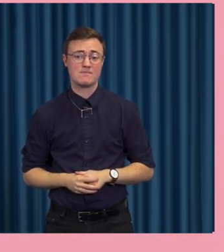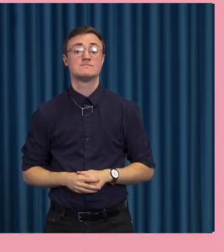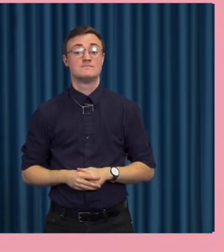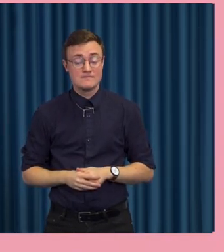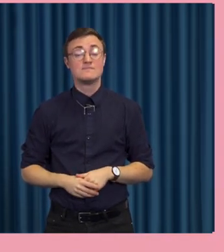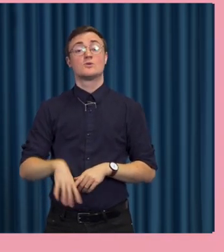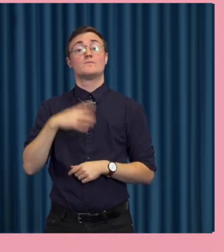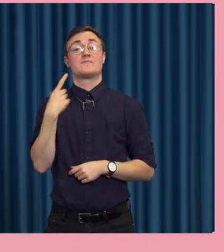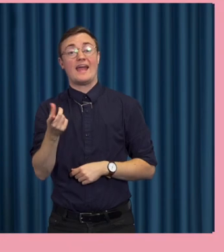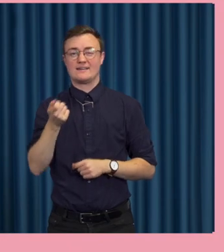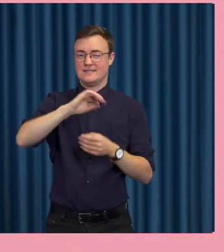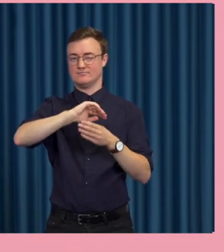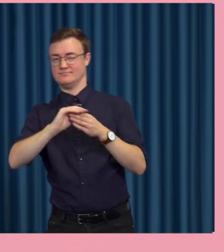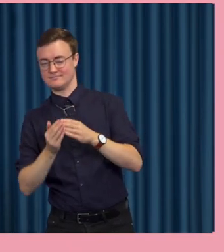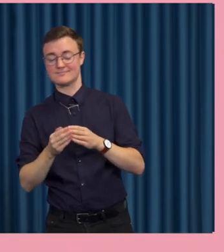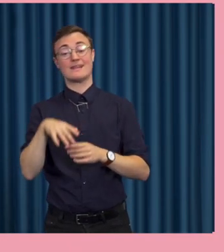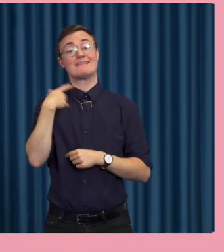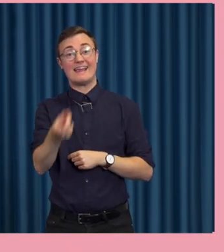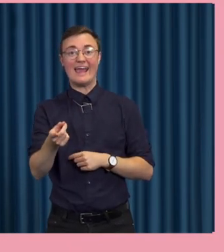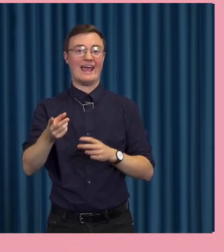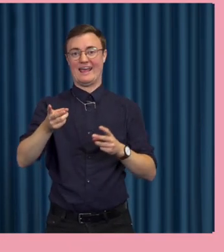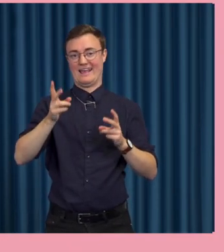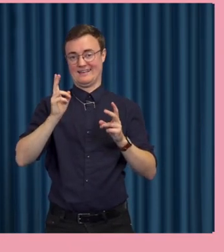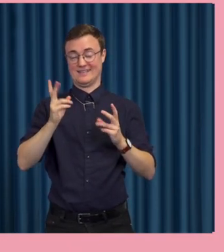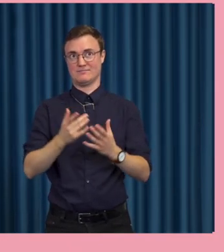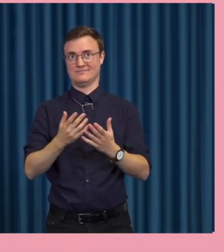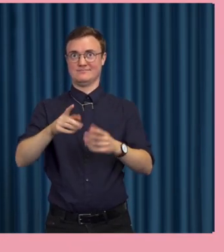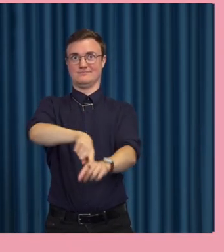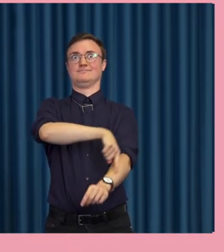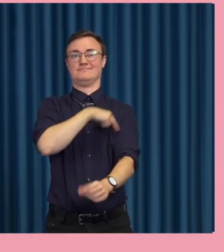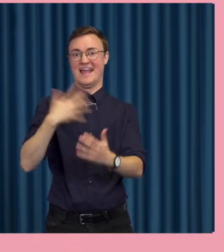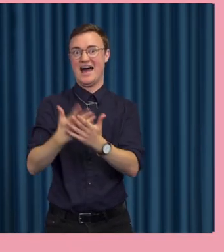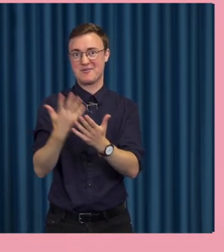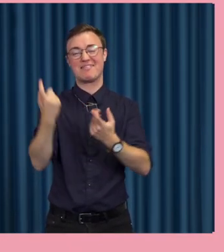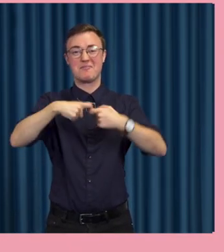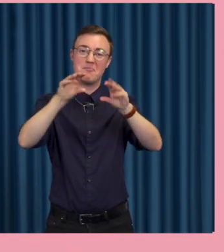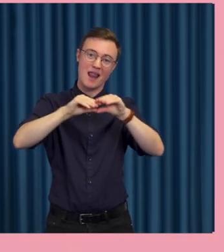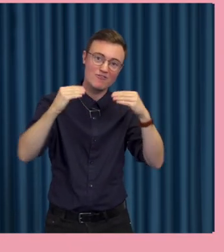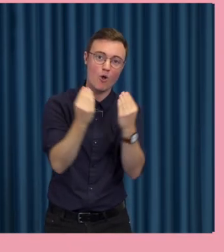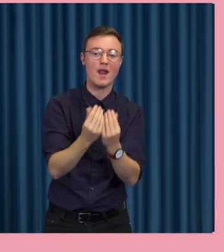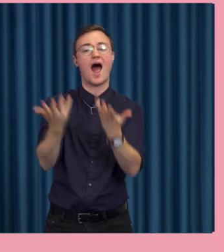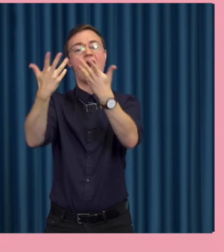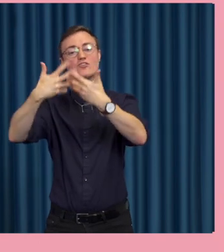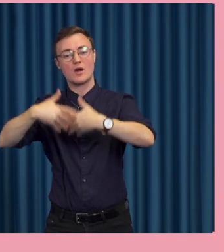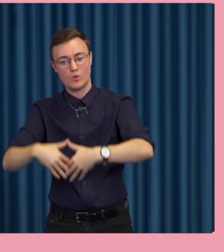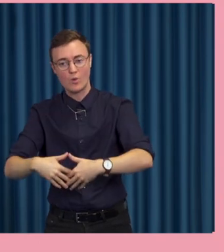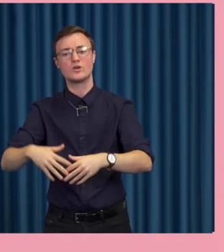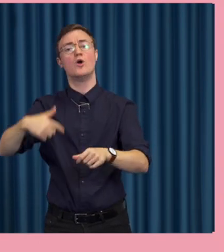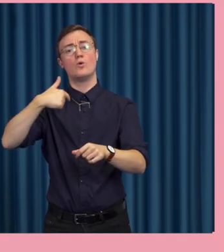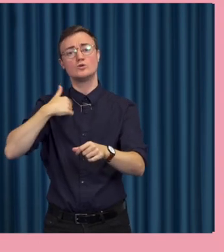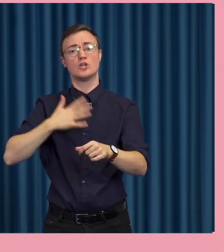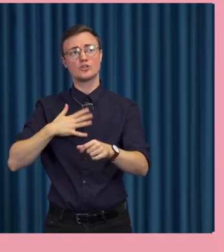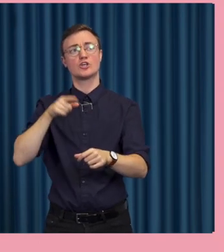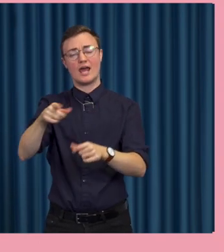Så det för att runda av er då ett slags långt, långt argument kring plattformar och automation som jag menar